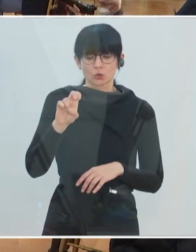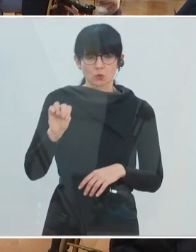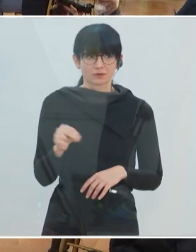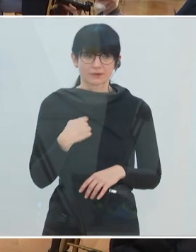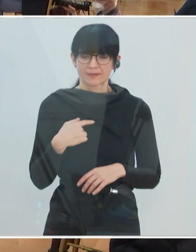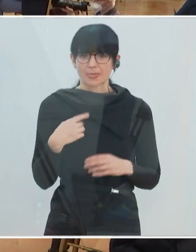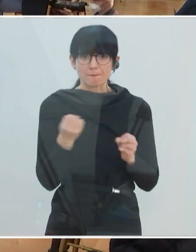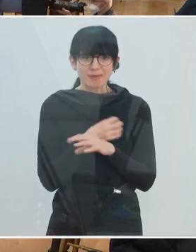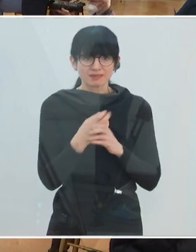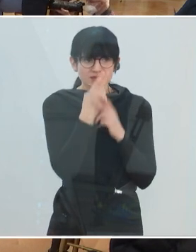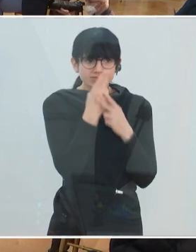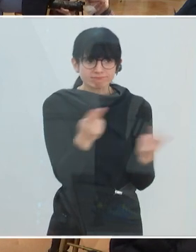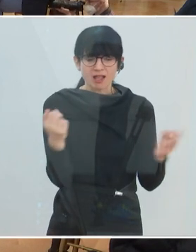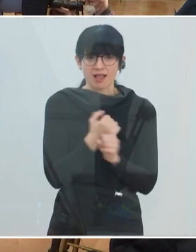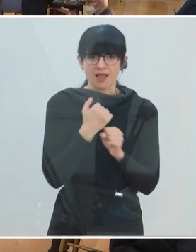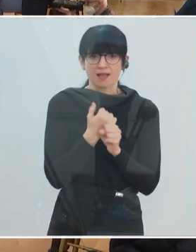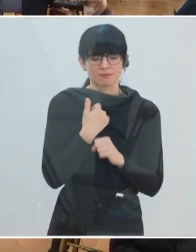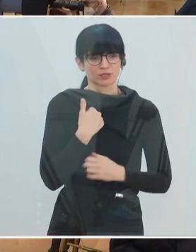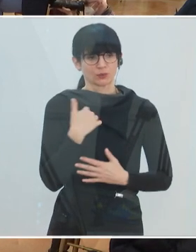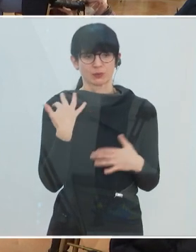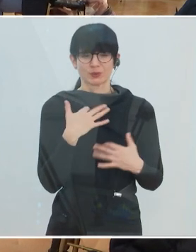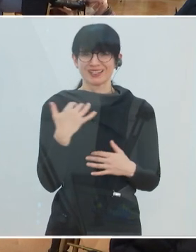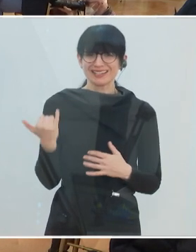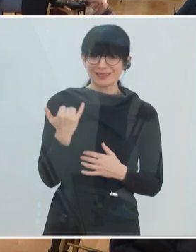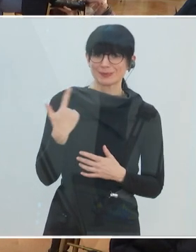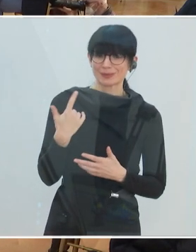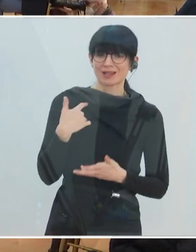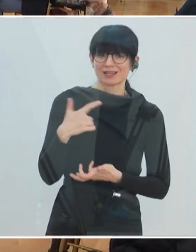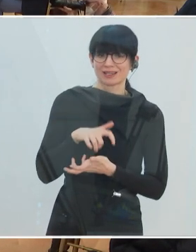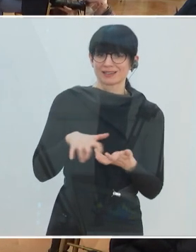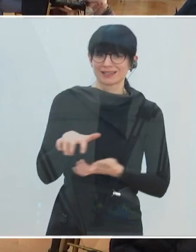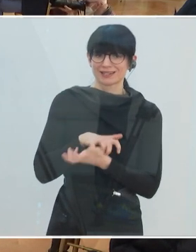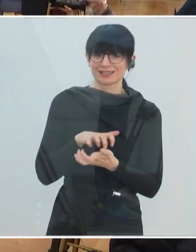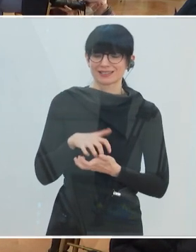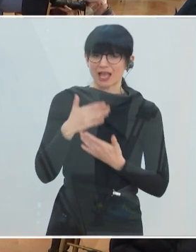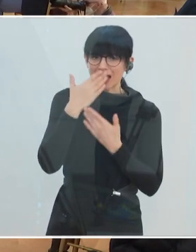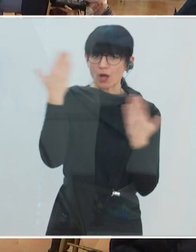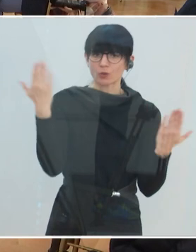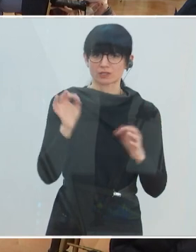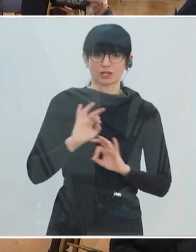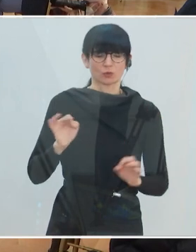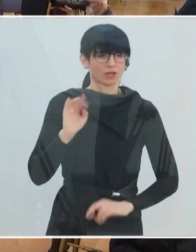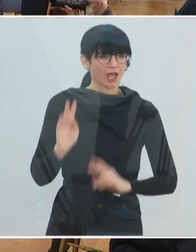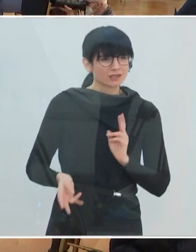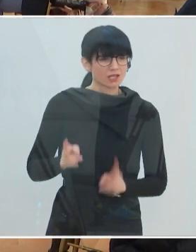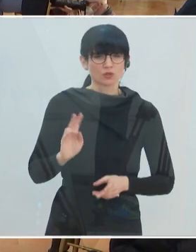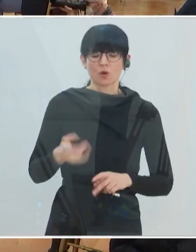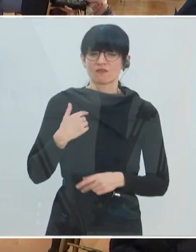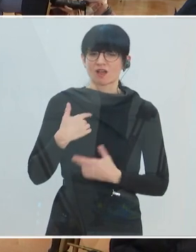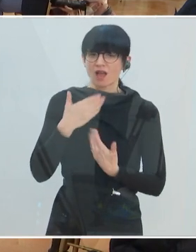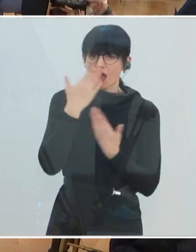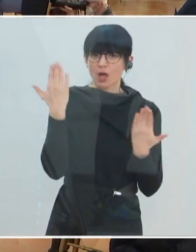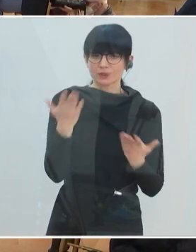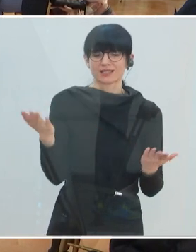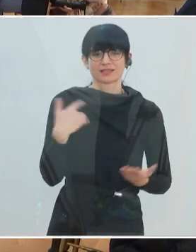tolle Arbeit ganz aufmerksam. Immer waren es Katastrophen im Ausland, soweit ich mich erinnere. Oder ganz oft auch, ja, über die sie berichtet